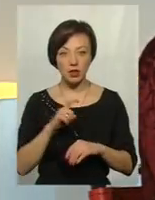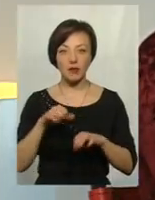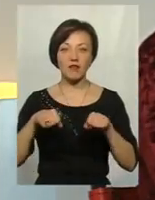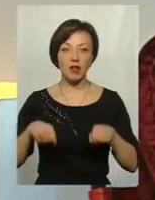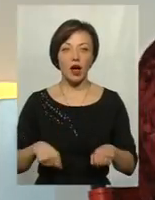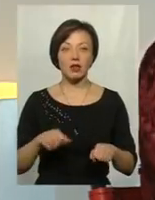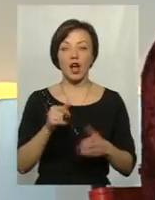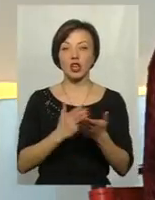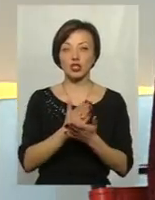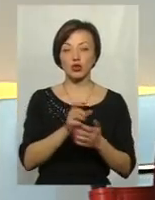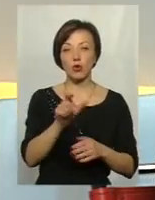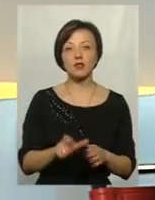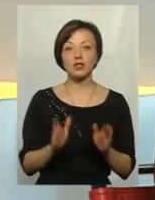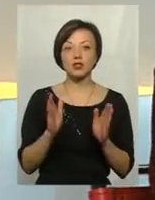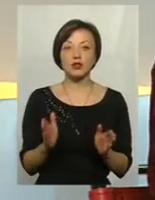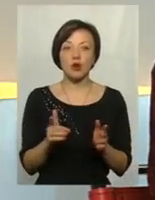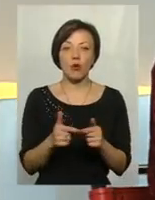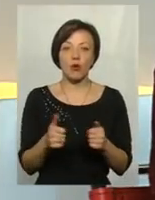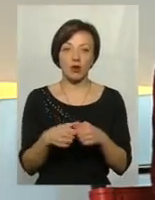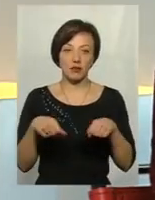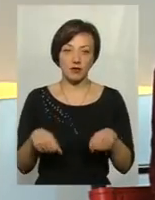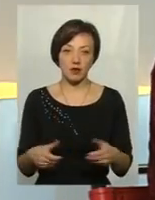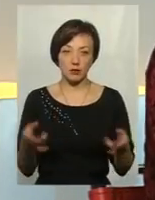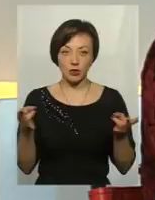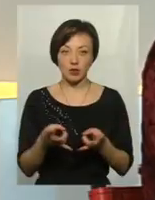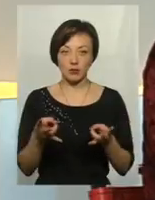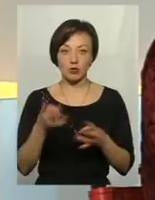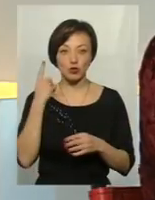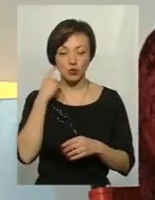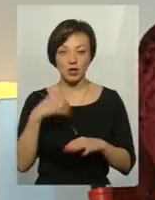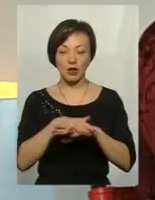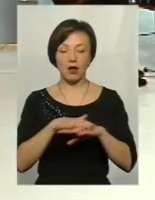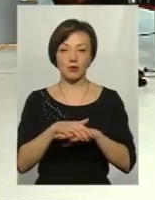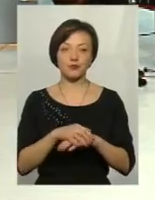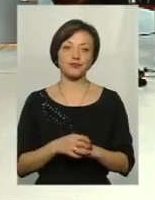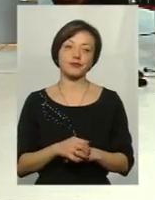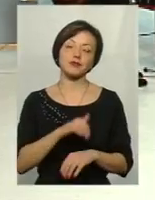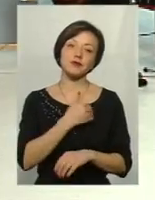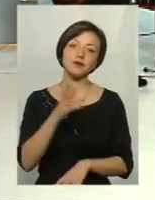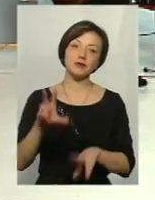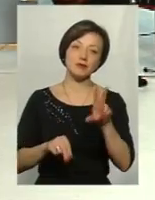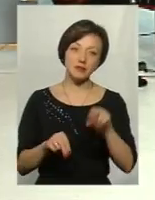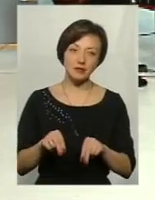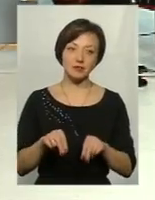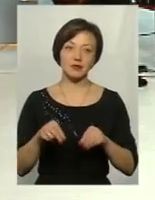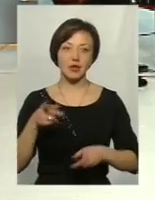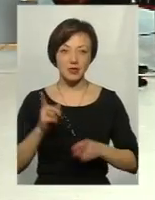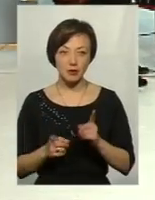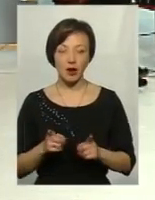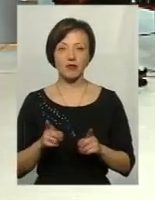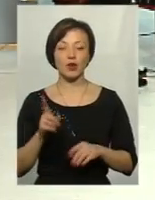влада. А чиновник – це лише орган влади. Потрібно, варто, чути народ. Що ж, хочеться сподіватися, що справді